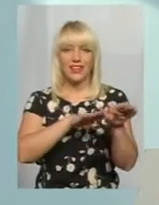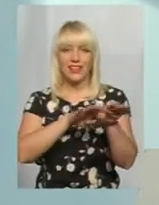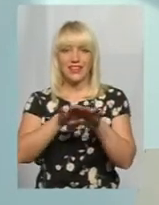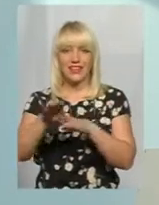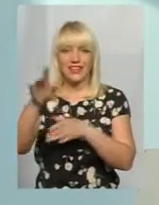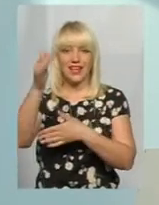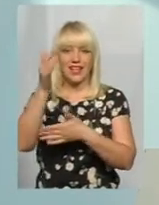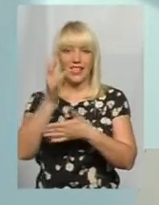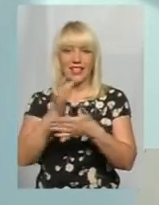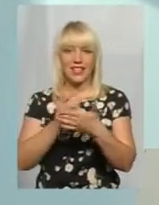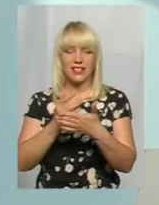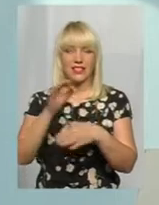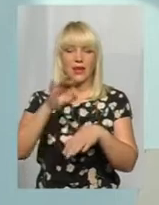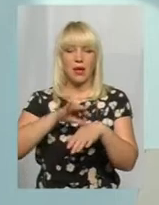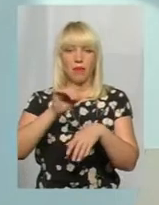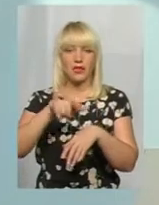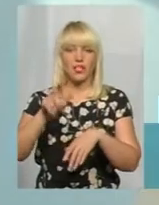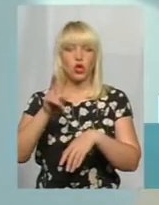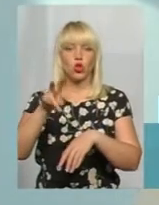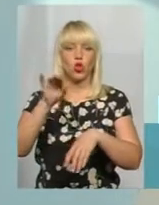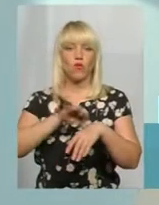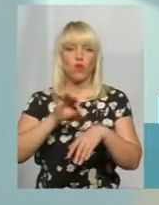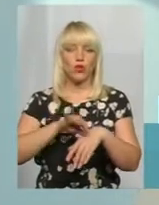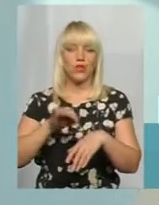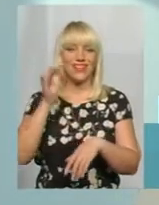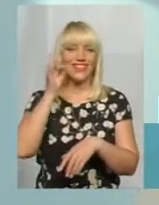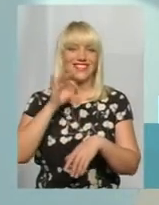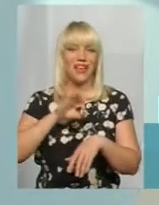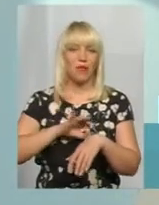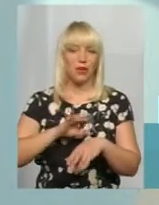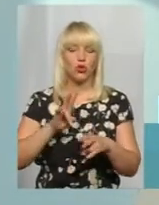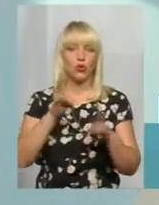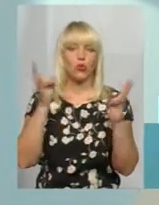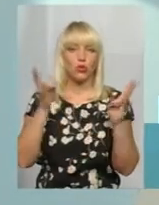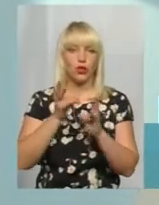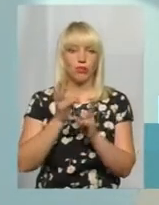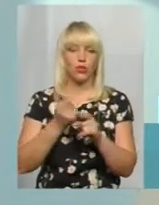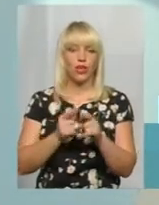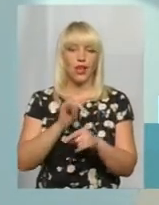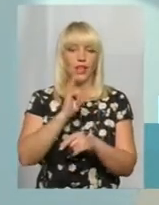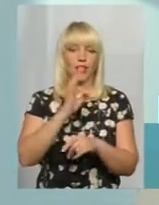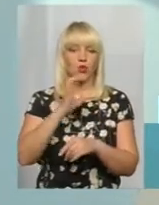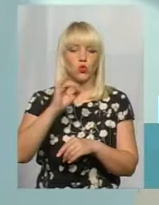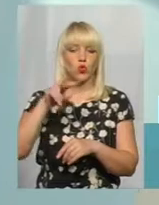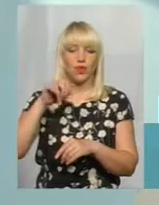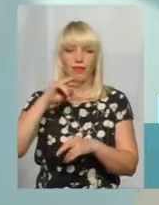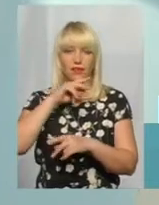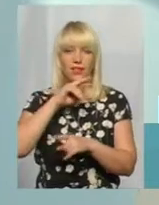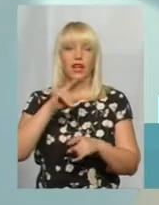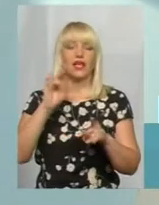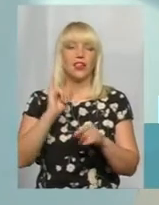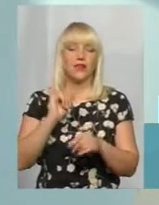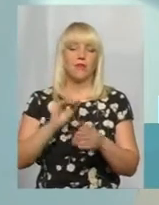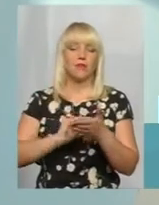хворих на цукровий діабет і потребуючих препарати інсуліну. Виписується рецепт і